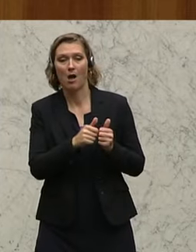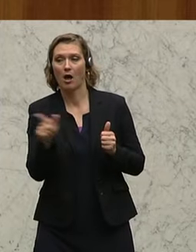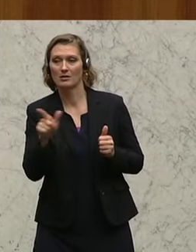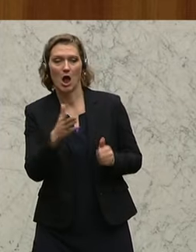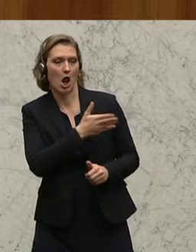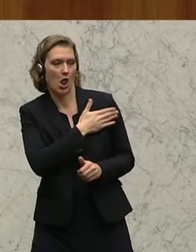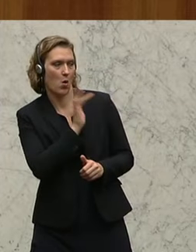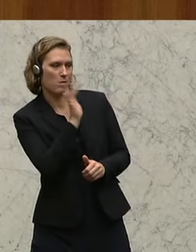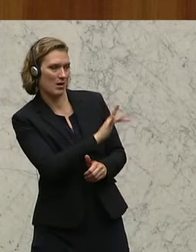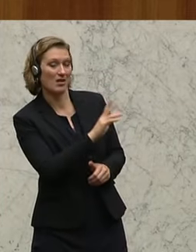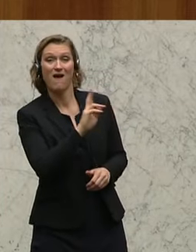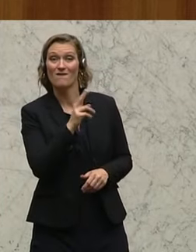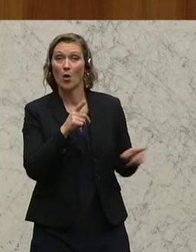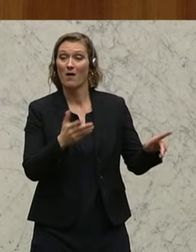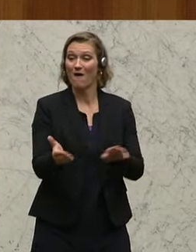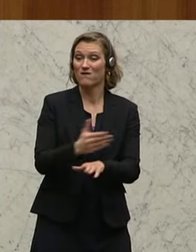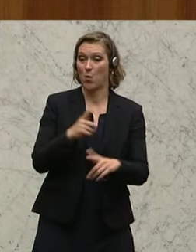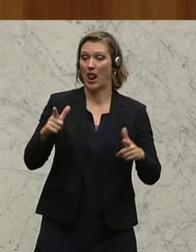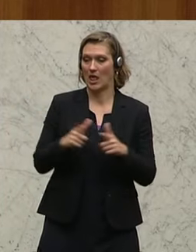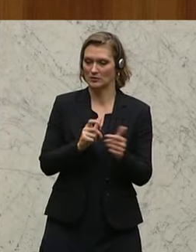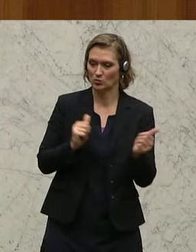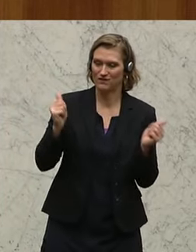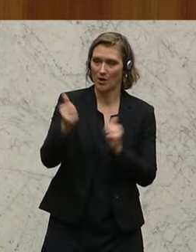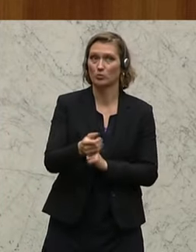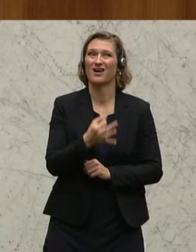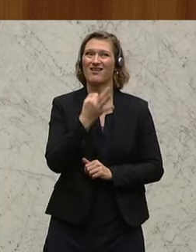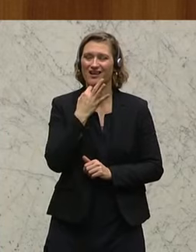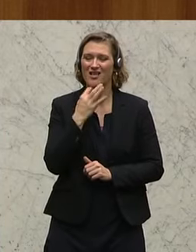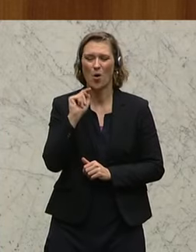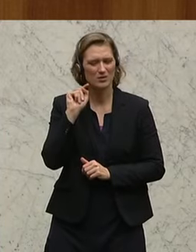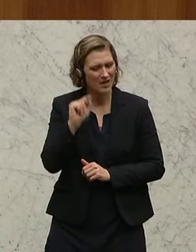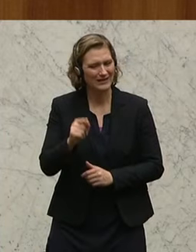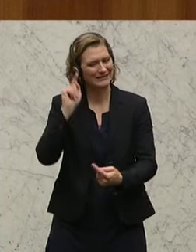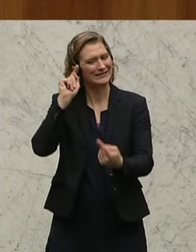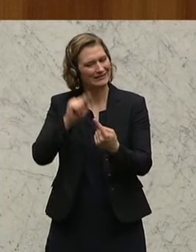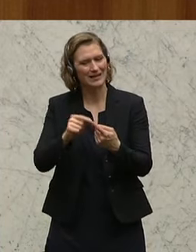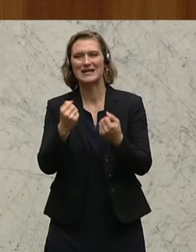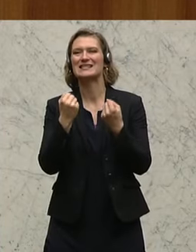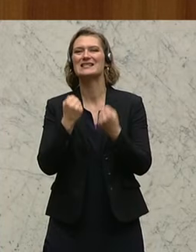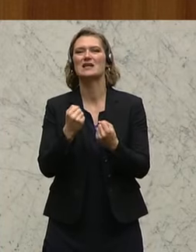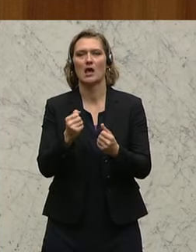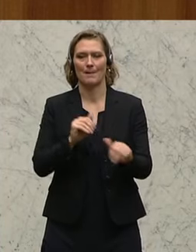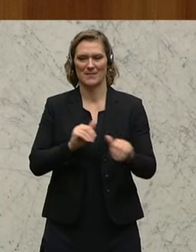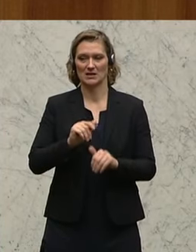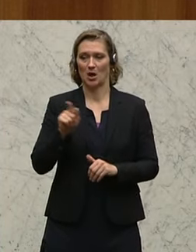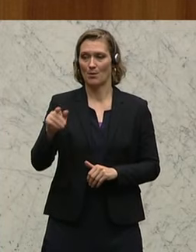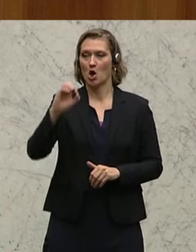gelobt werden. Weil ich sehe, dass Sie da Vorleistungen bringen, nämlich genau in so ein Sicherheitsministerium, was ja die ÖVP